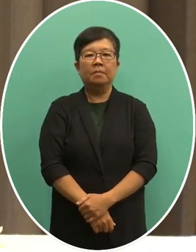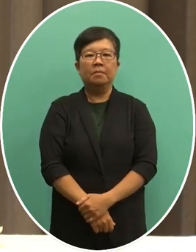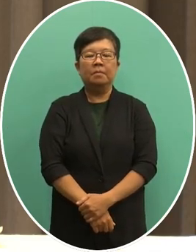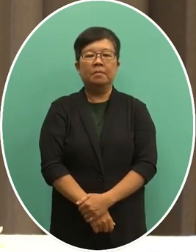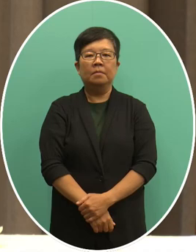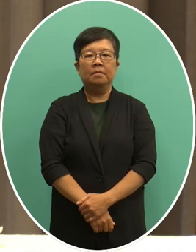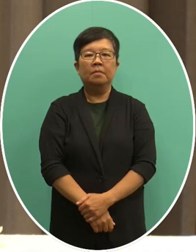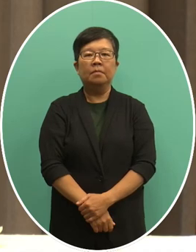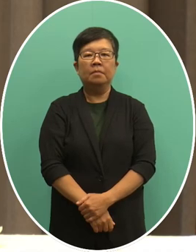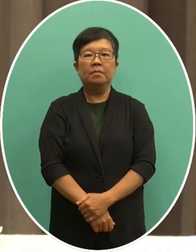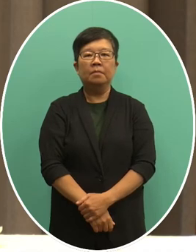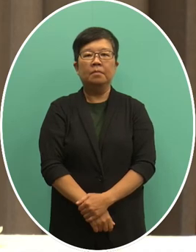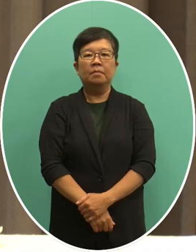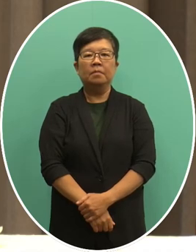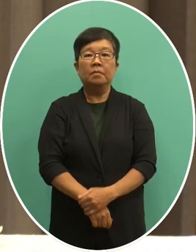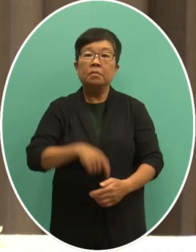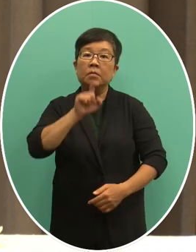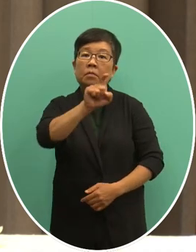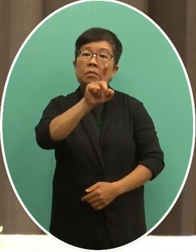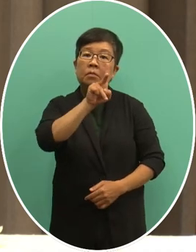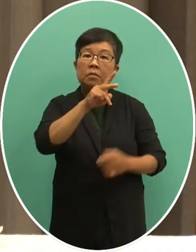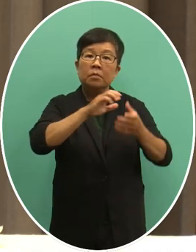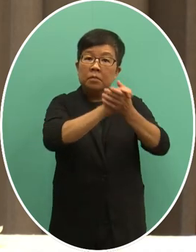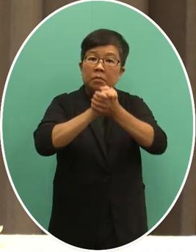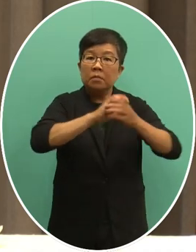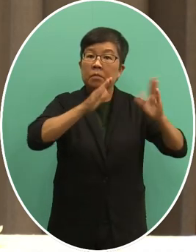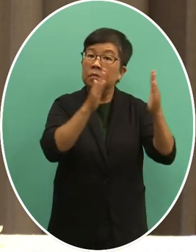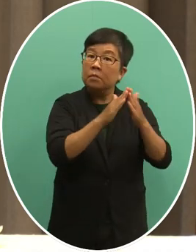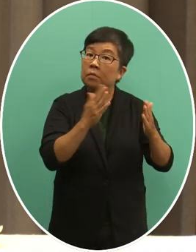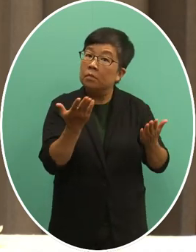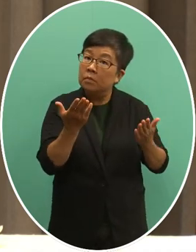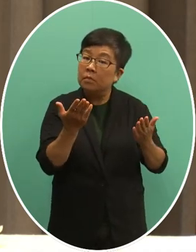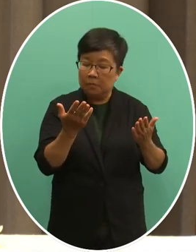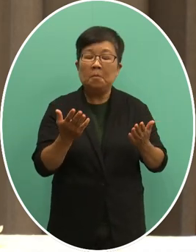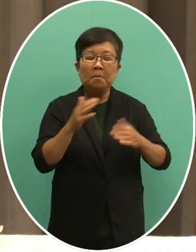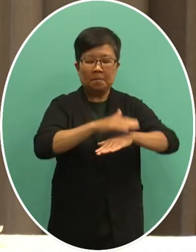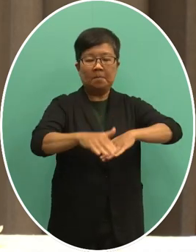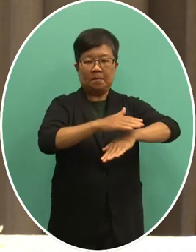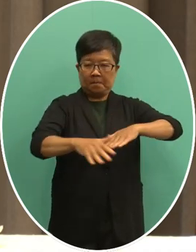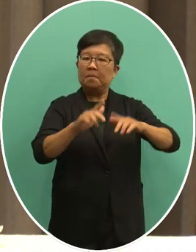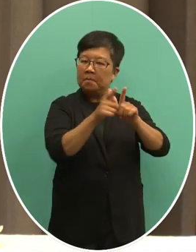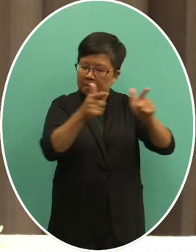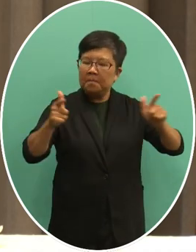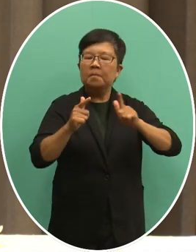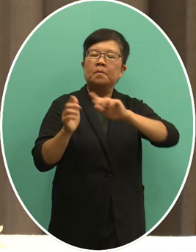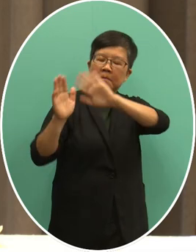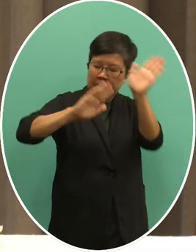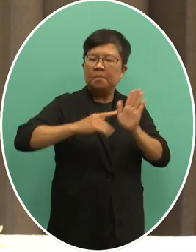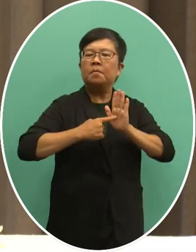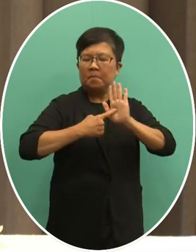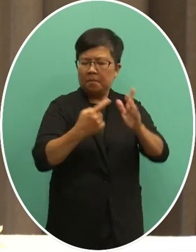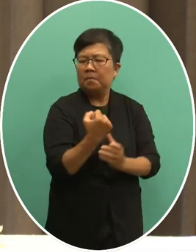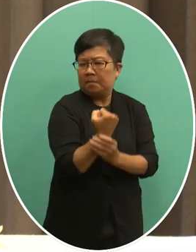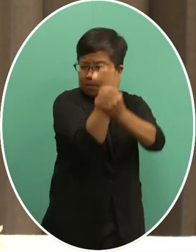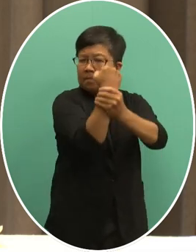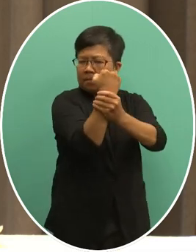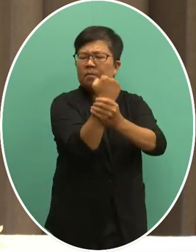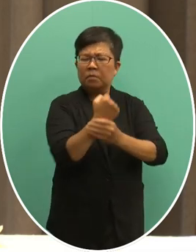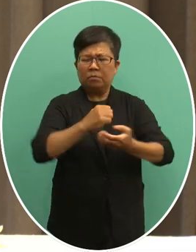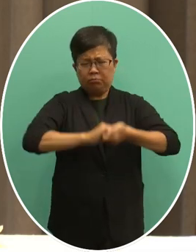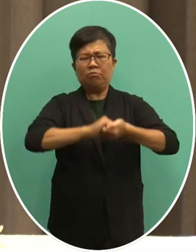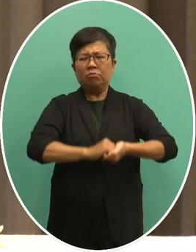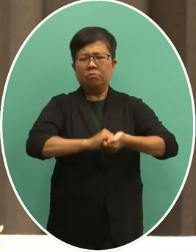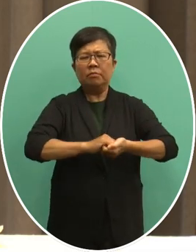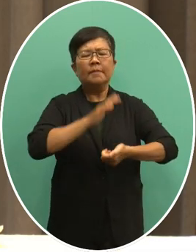12个邦交国12个邦交国它会有不同的形式来支持台湾那是肯定的那是肯定的